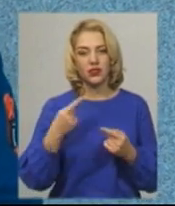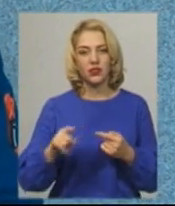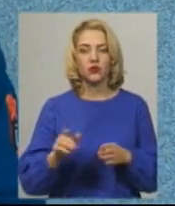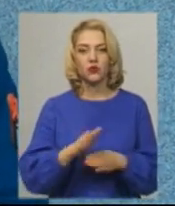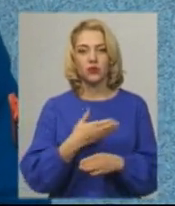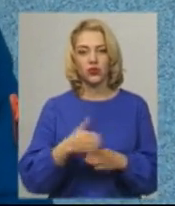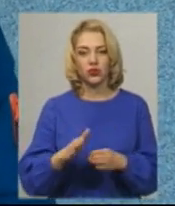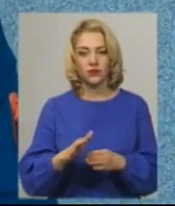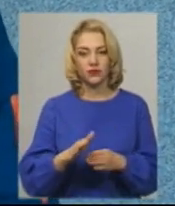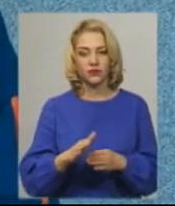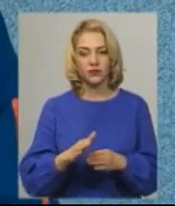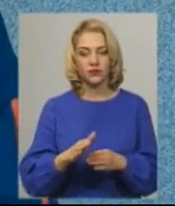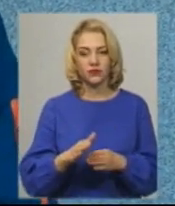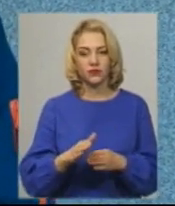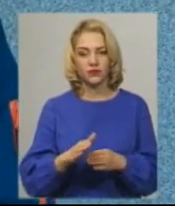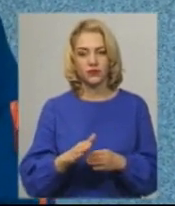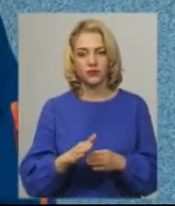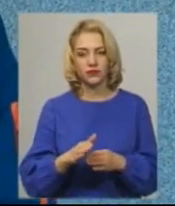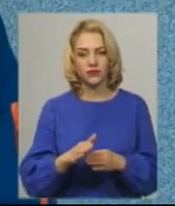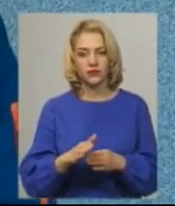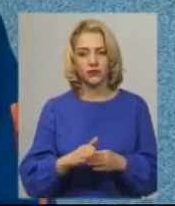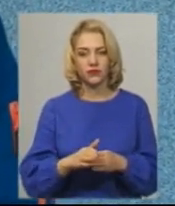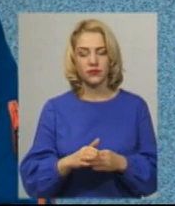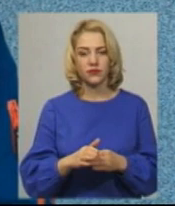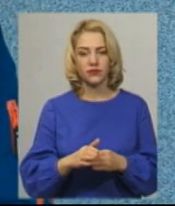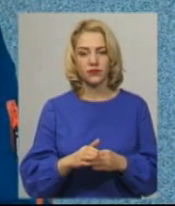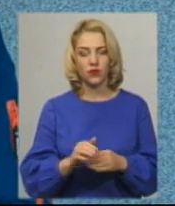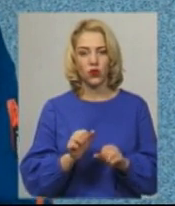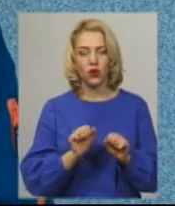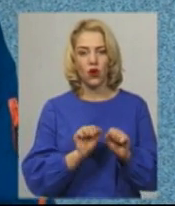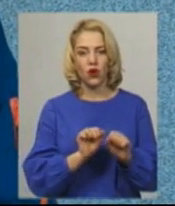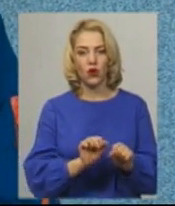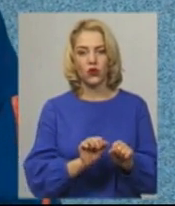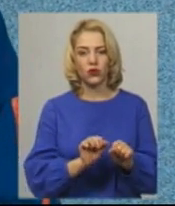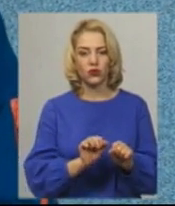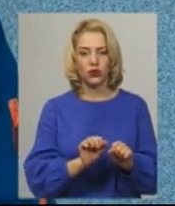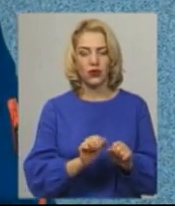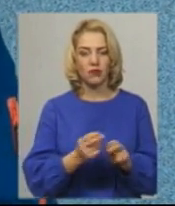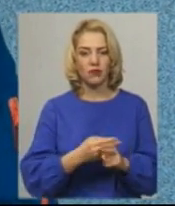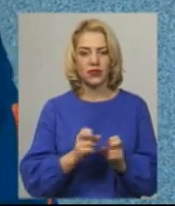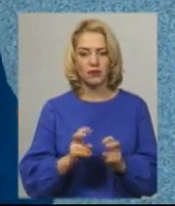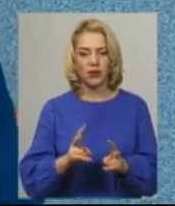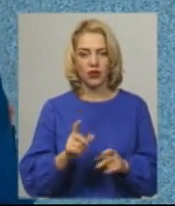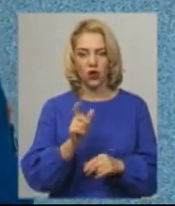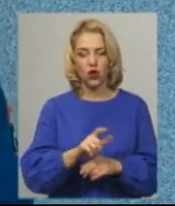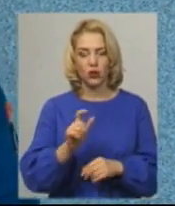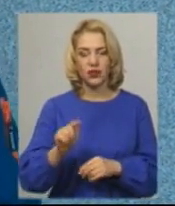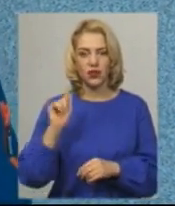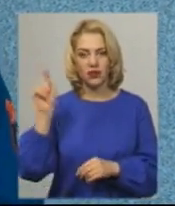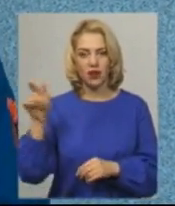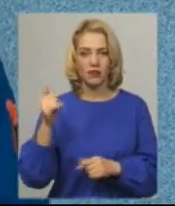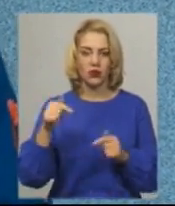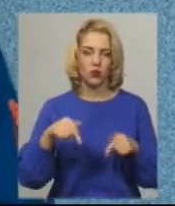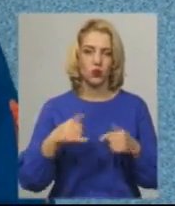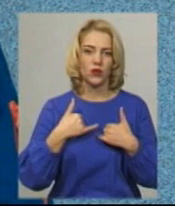охороною безпеки громадян там і в нас.